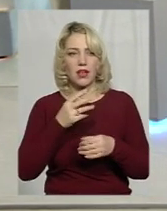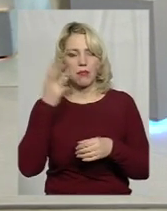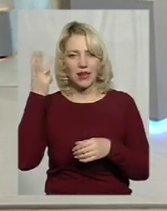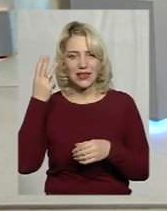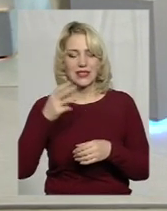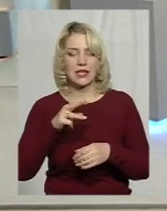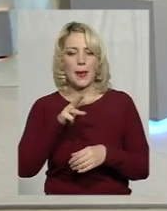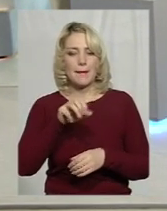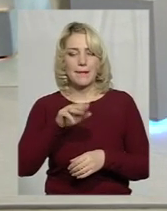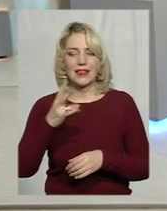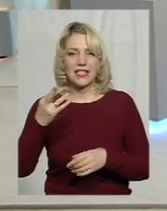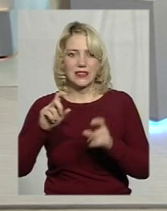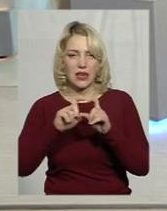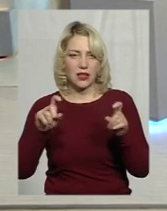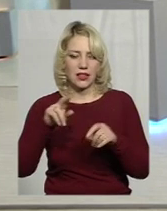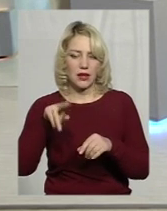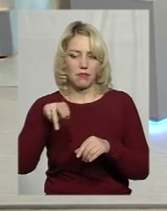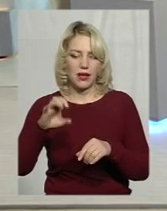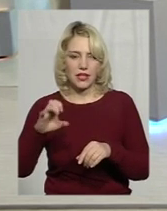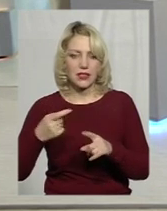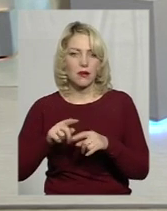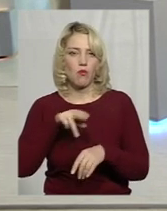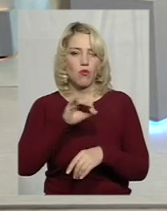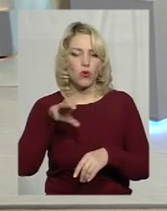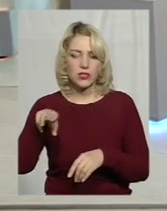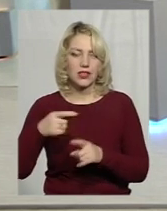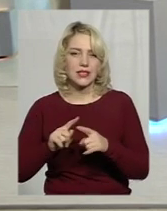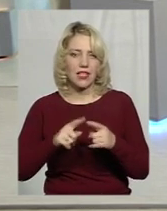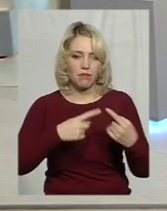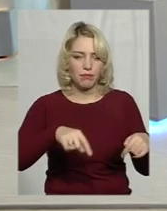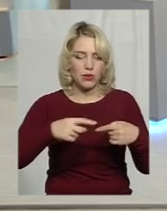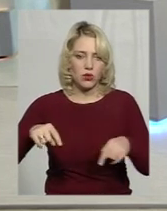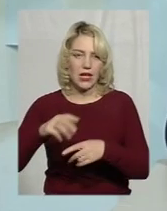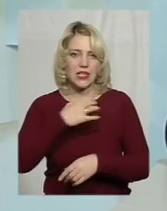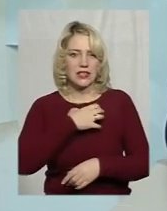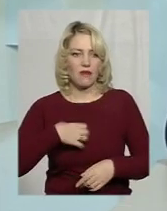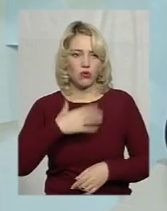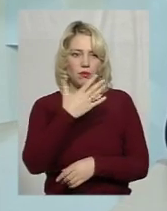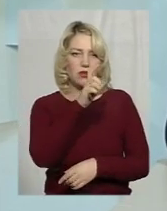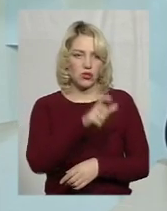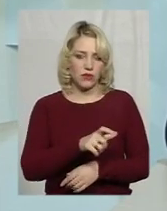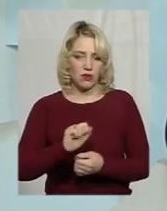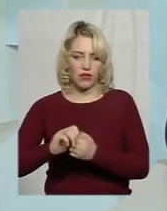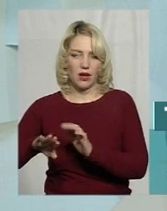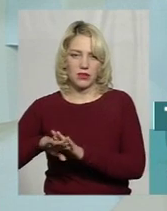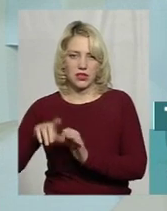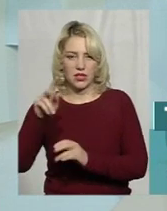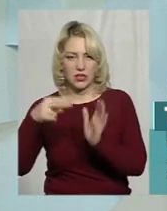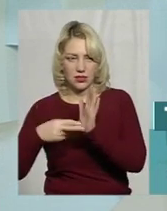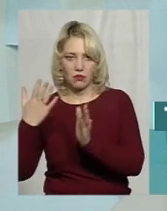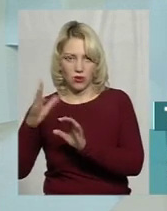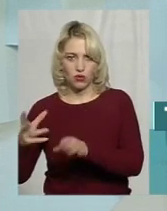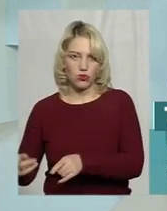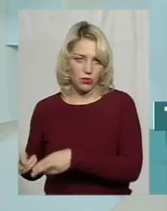ДФС. Пости – це є структурні підрозділи. Славуті, по-моєму, 5 чоловік робить, в Кам'янці – 7. Якщо ще туди зараз